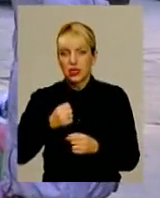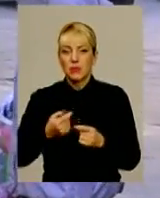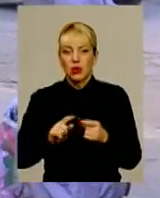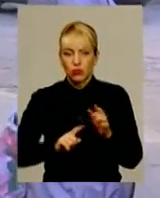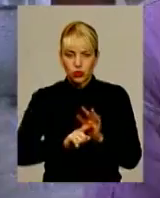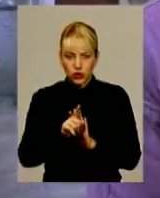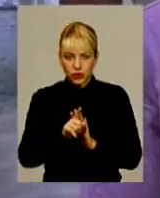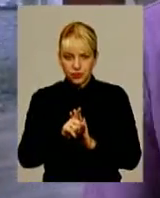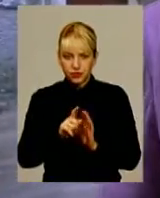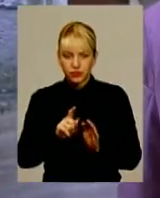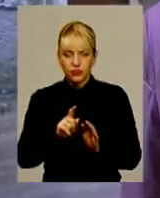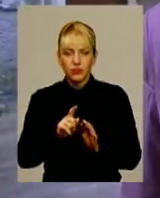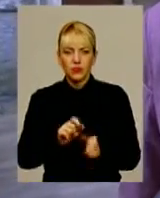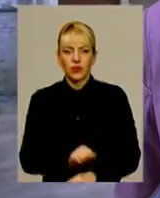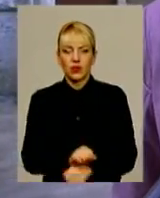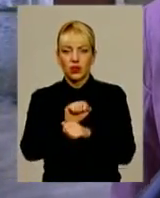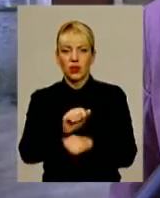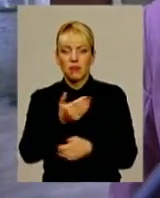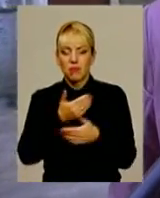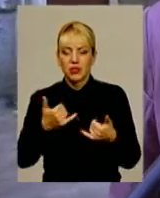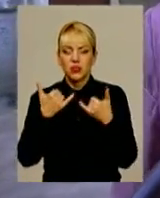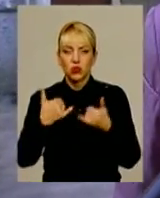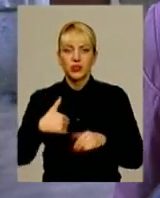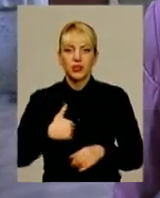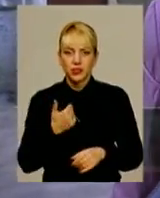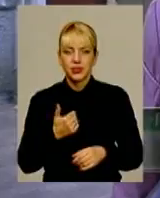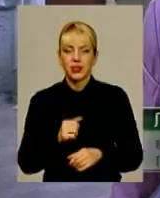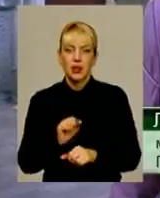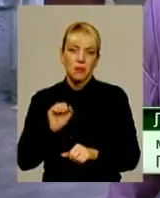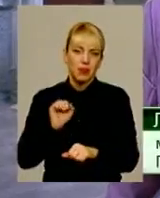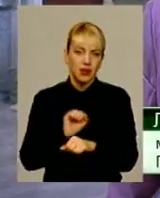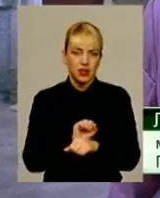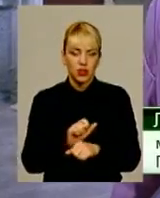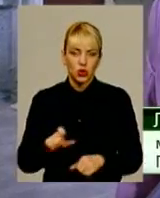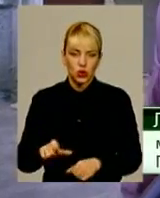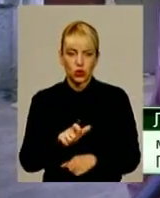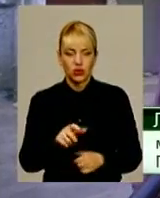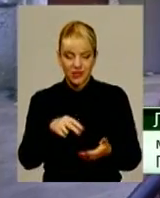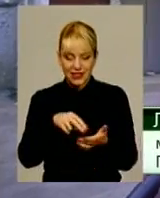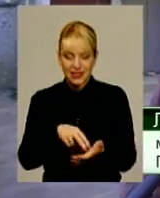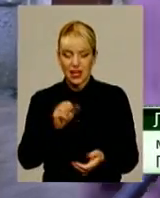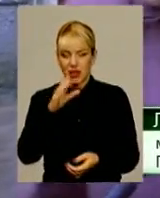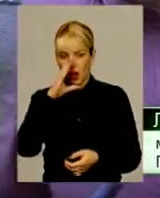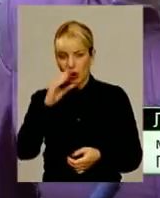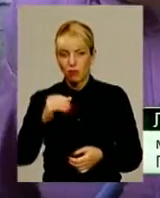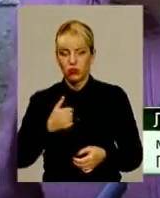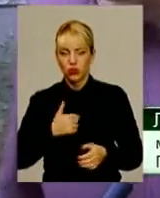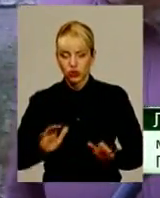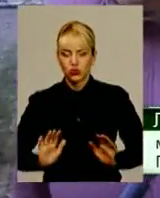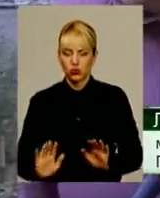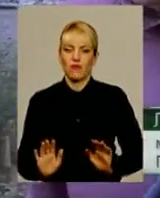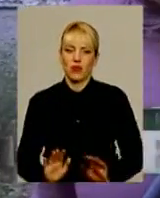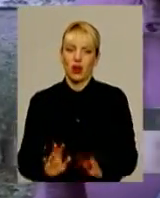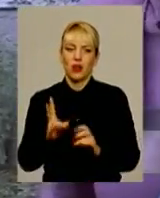радикальних заходів. Ми сьогодні хотіли перекрити дорогу, стали, а бусики їдуть на нас. Прямо толкає, прямо